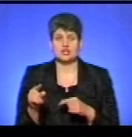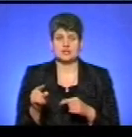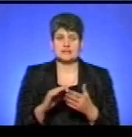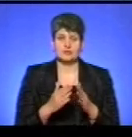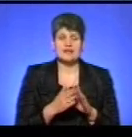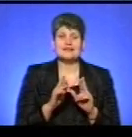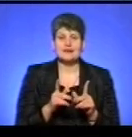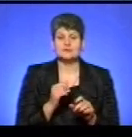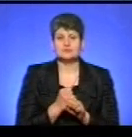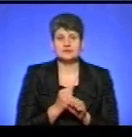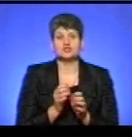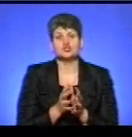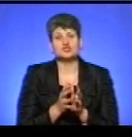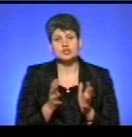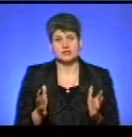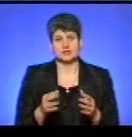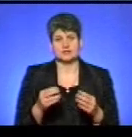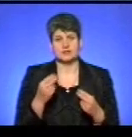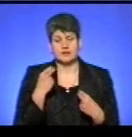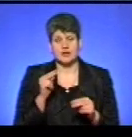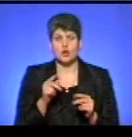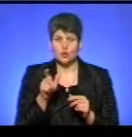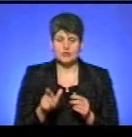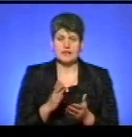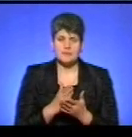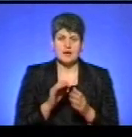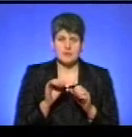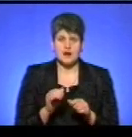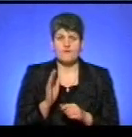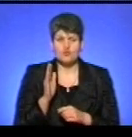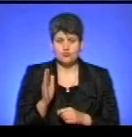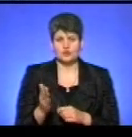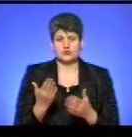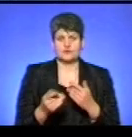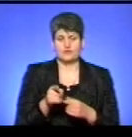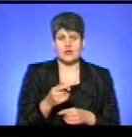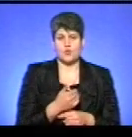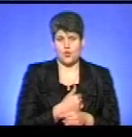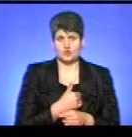більш ширше. І людина має, до речі, право бути, якщо вона хоче